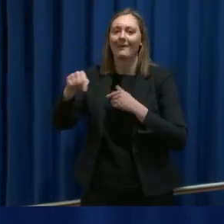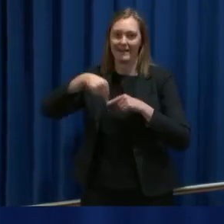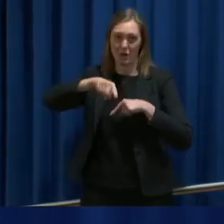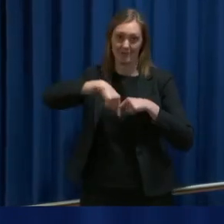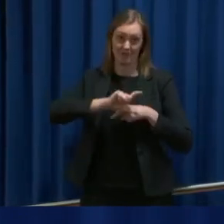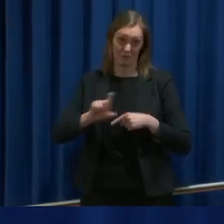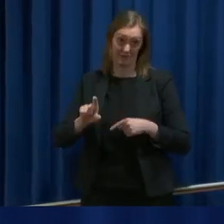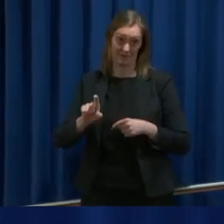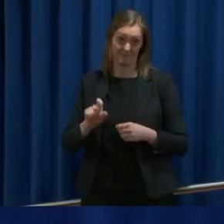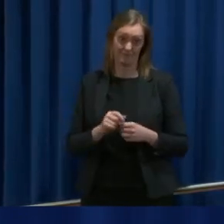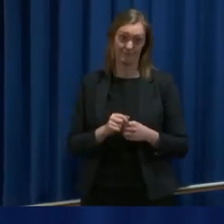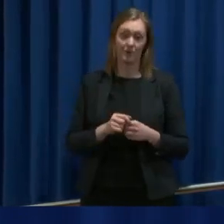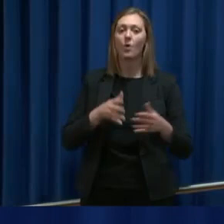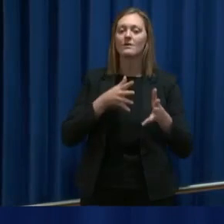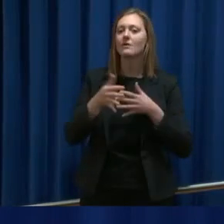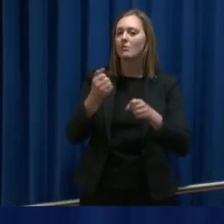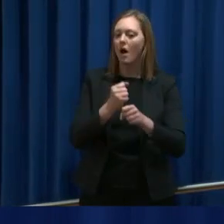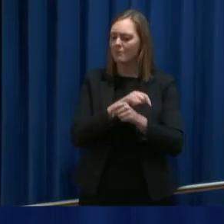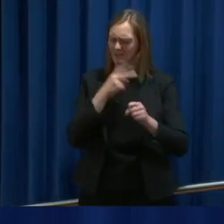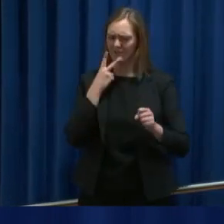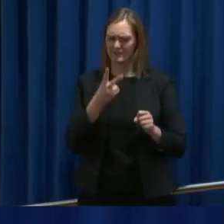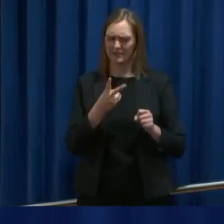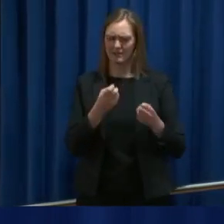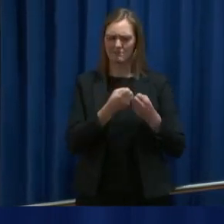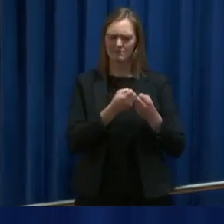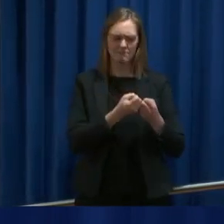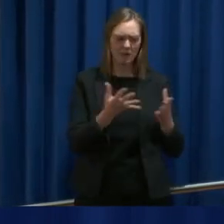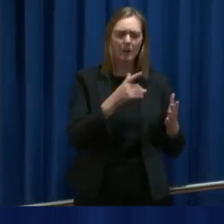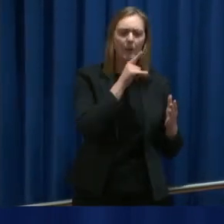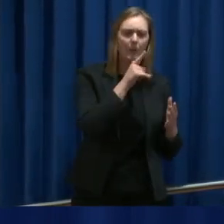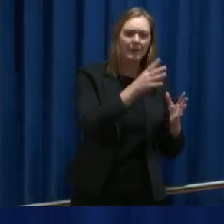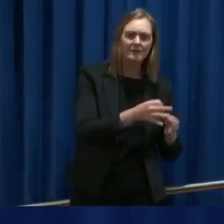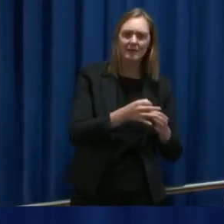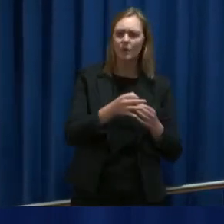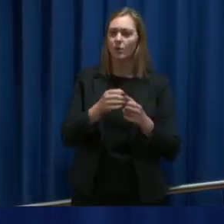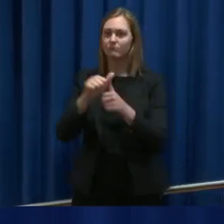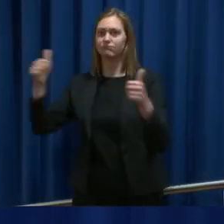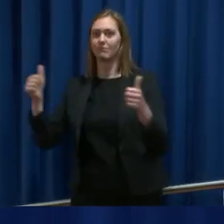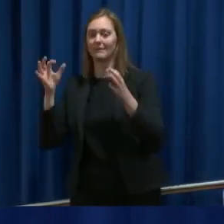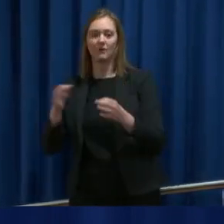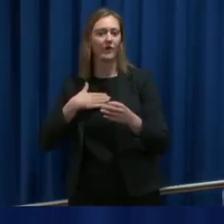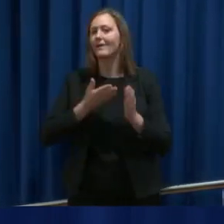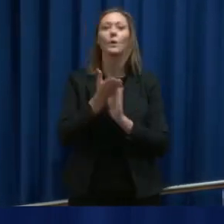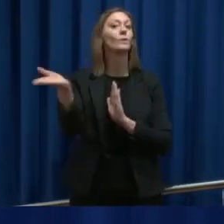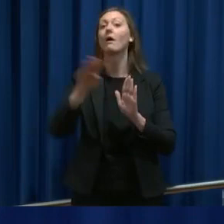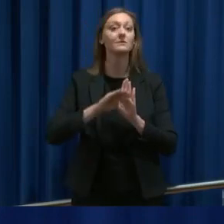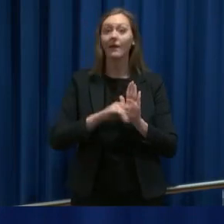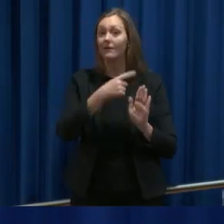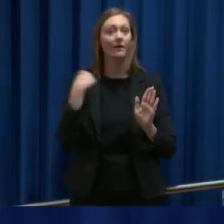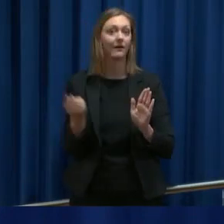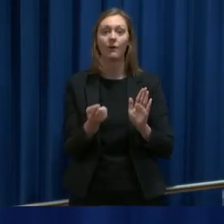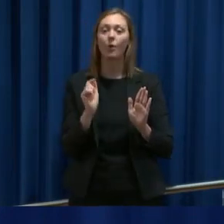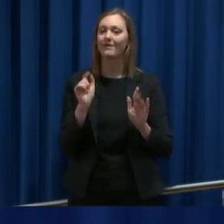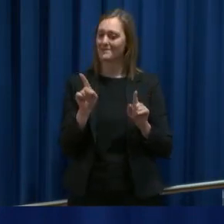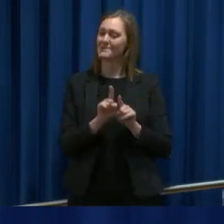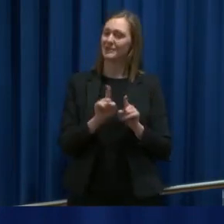uken. Og det er jo i det arbeidet vi ser at det er veldig mange små og store ting som vi ikke har unntaksregler fra, og som derfor innebærer at